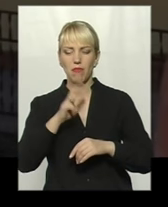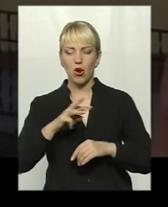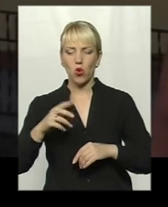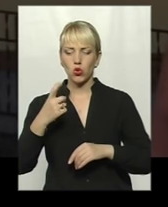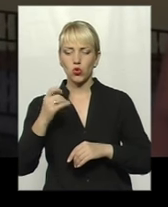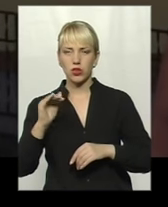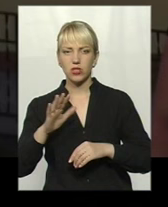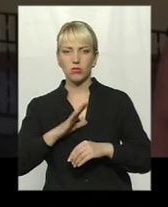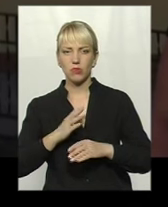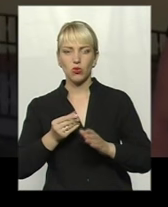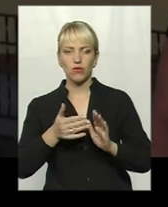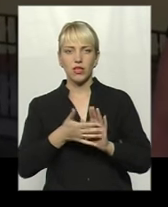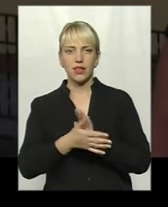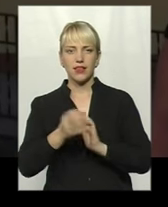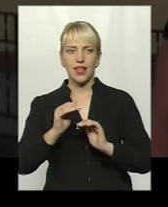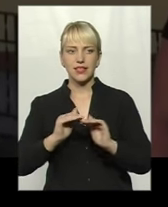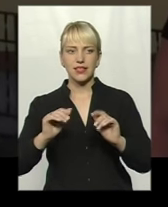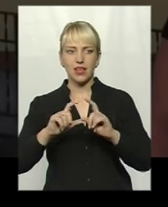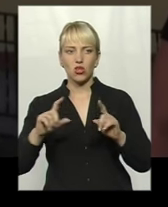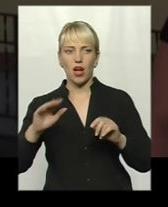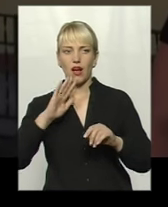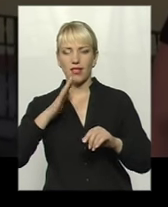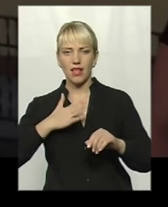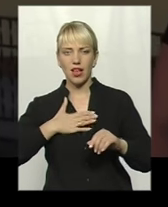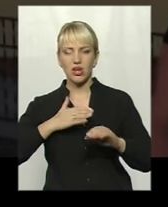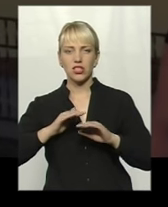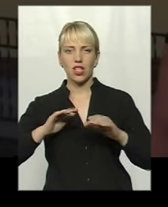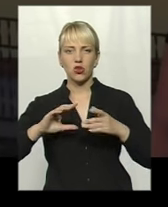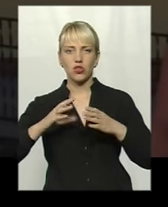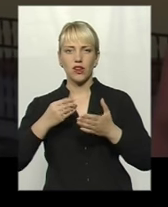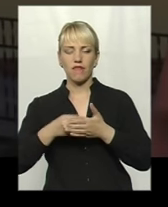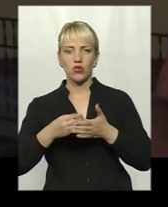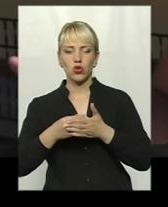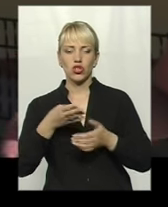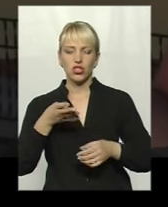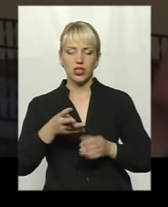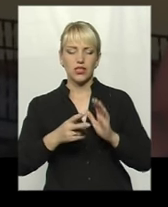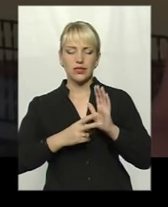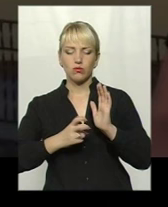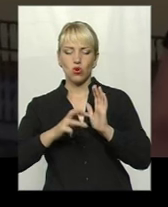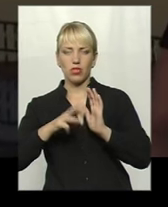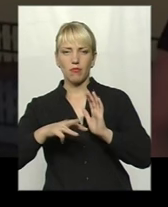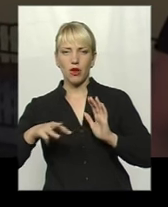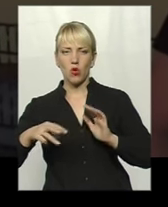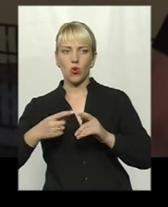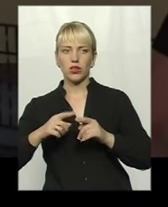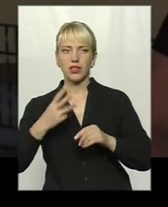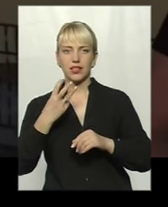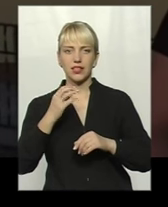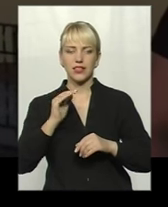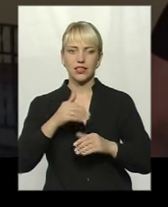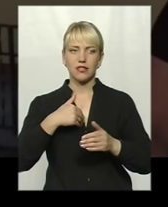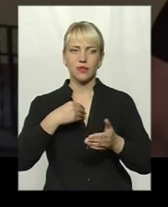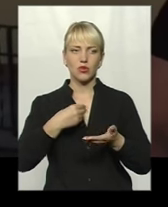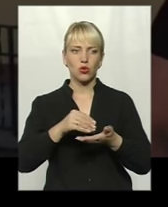садочок. А взагалі весь садочок вартує 5 мільйонів, 4-800, там з тими прибамбасами, 300 тисяч ми закупили весь